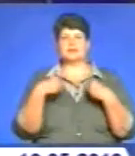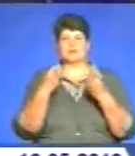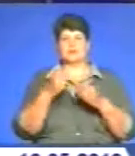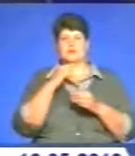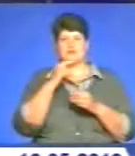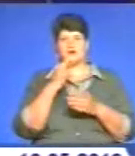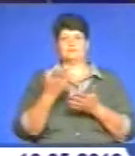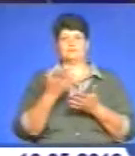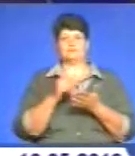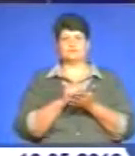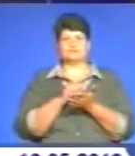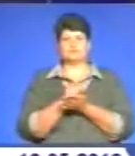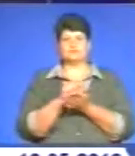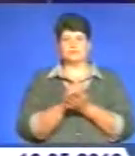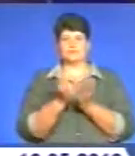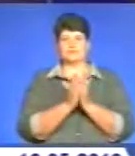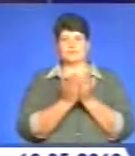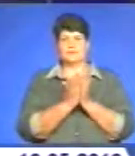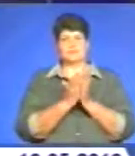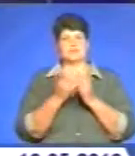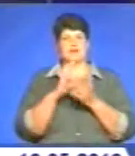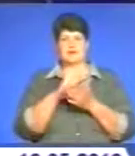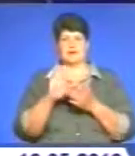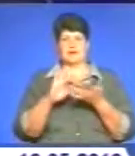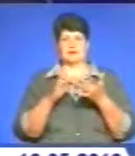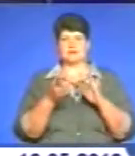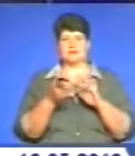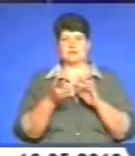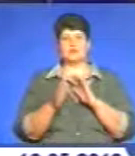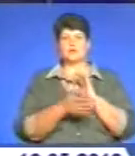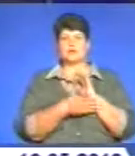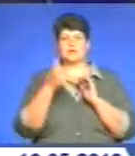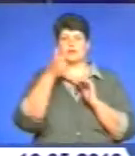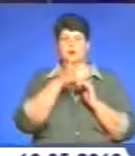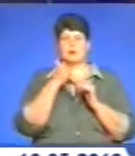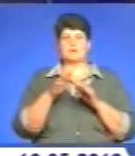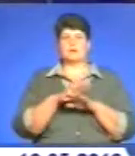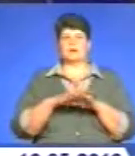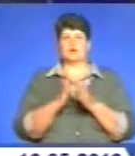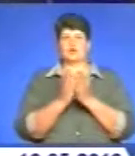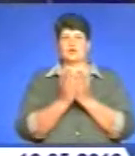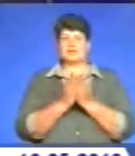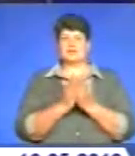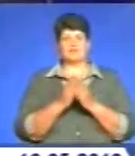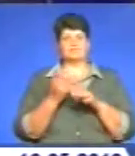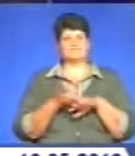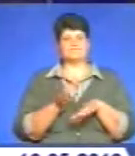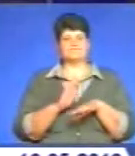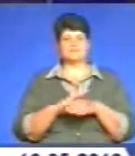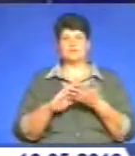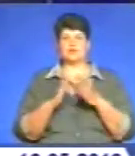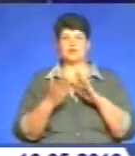виданням перед електронними та аудіокнигами. Однак останніми роками ринок книги перебуває у вельми скрутному становищі.